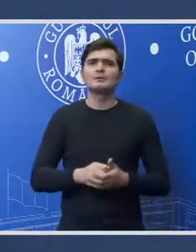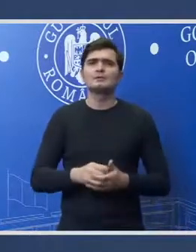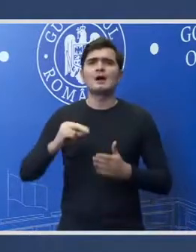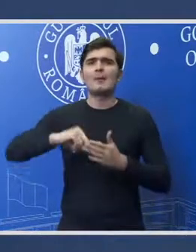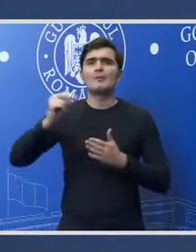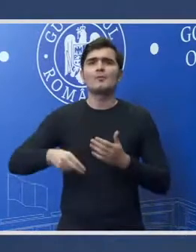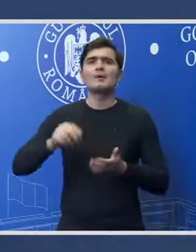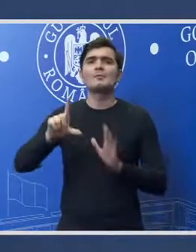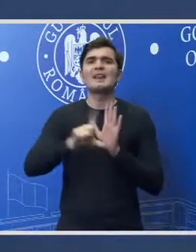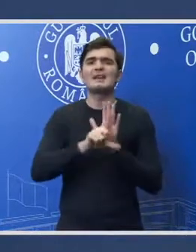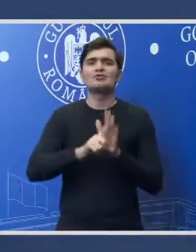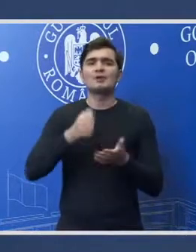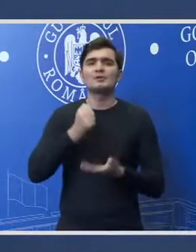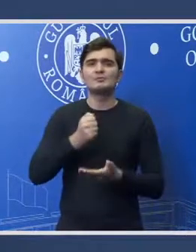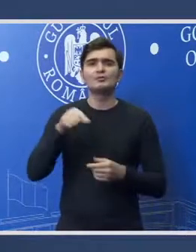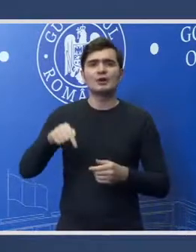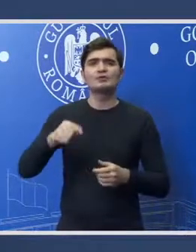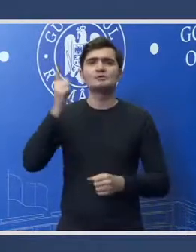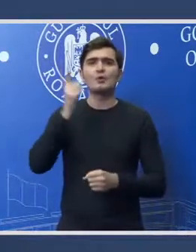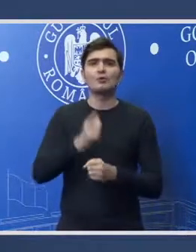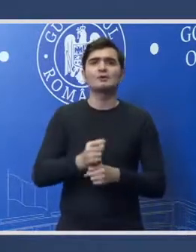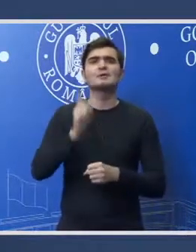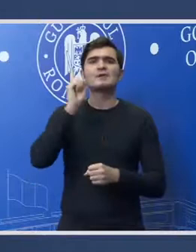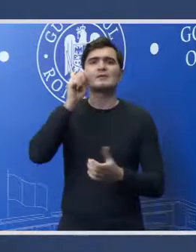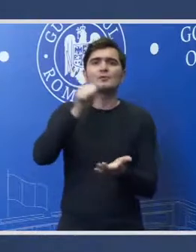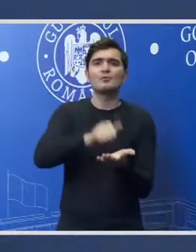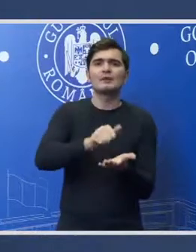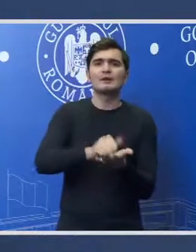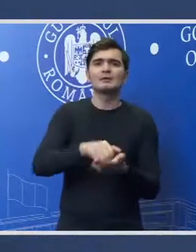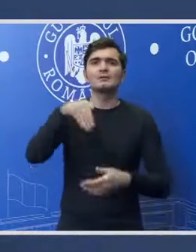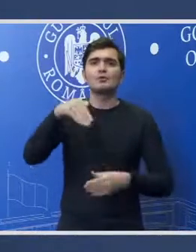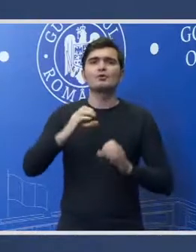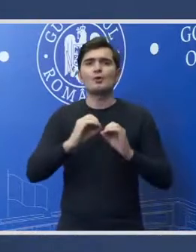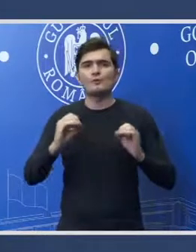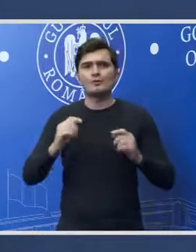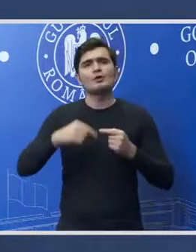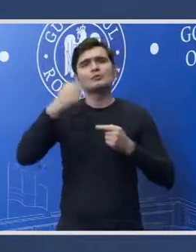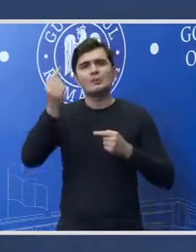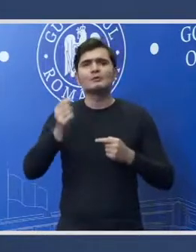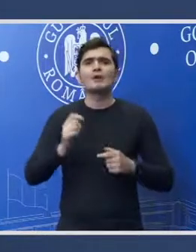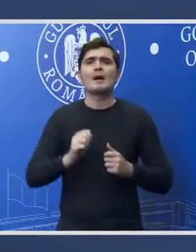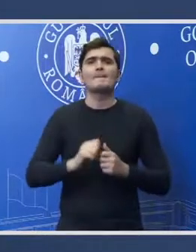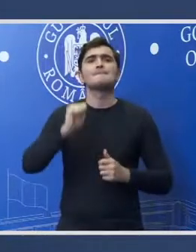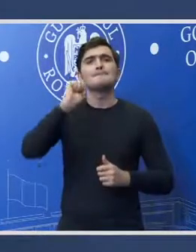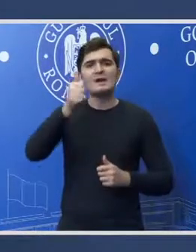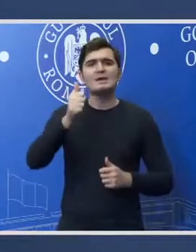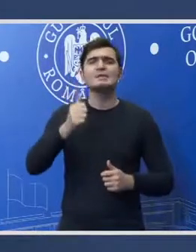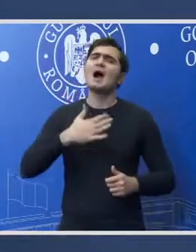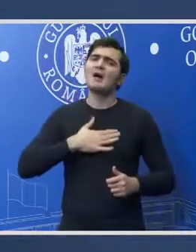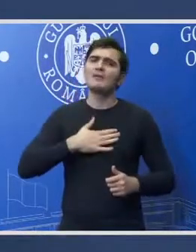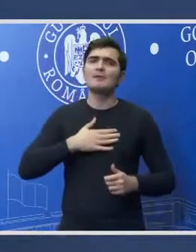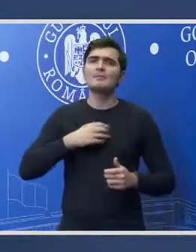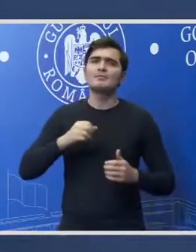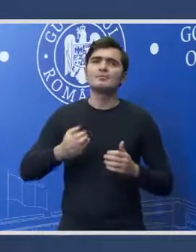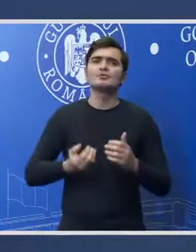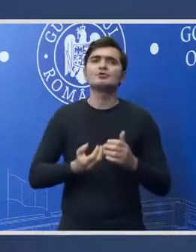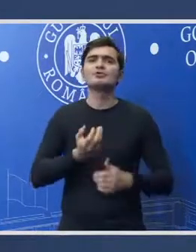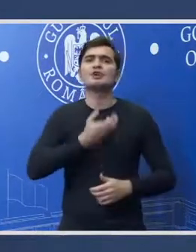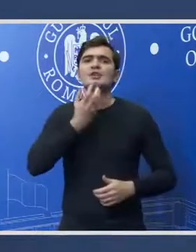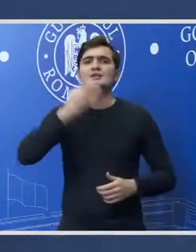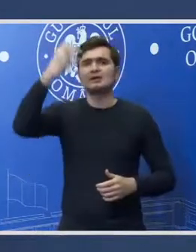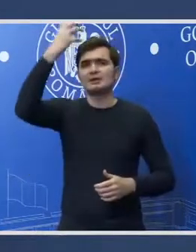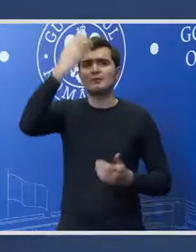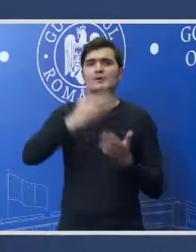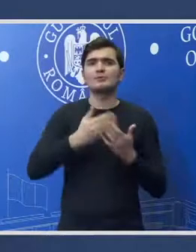bugetului. Acestă ordonanță va fi publicată în monitor oficial și după aceea mâine vom avea știința de guvern în care vom aprova legea bugetului